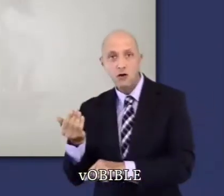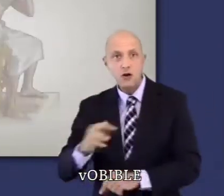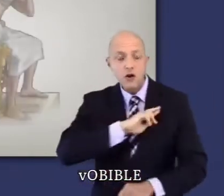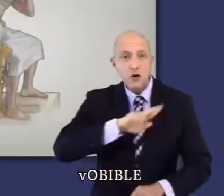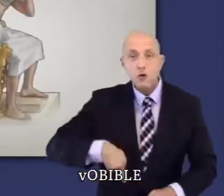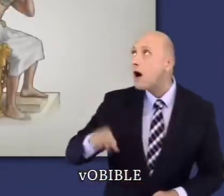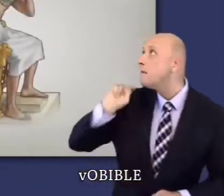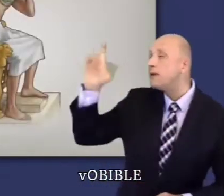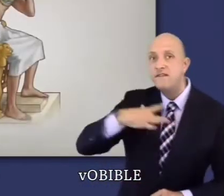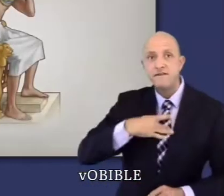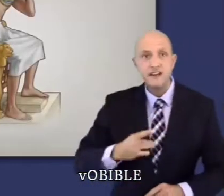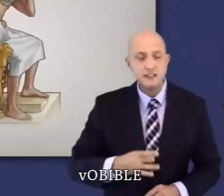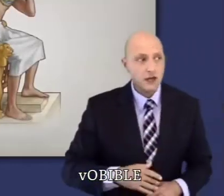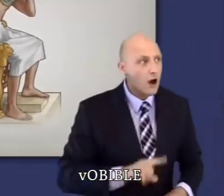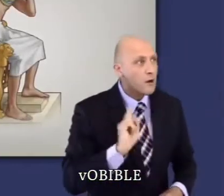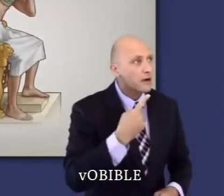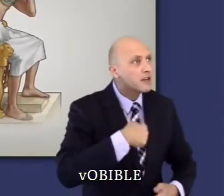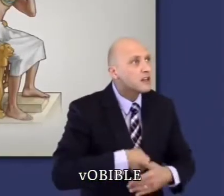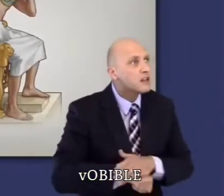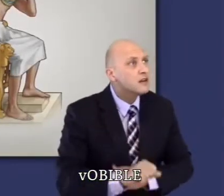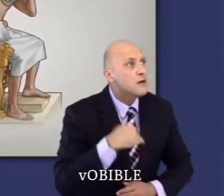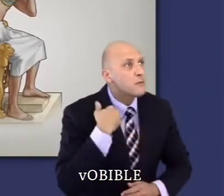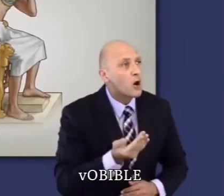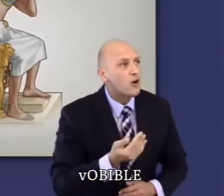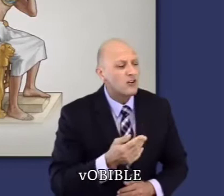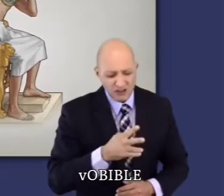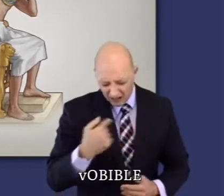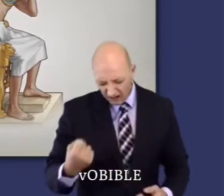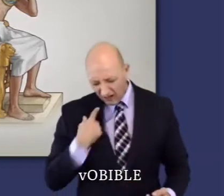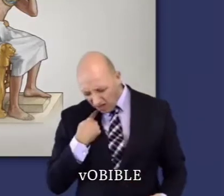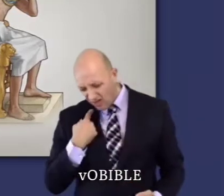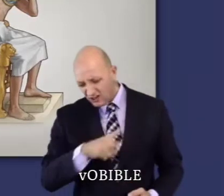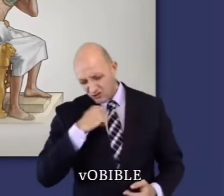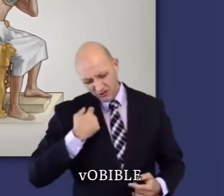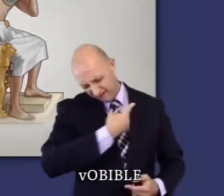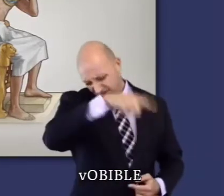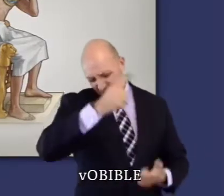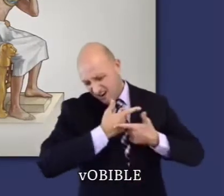Pharaon, qui est humilié par la mort de son propre fils, laisse enfin partir les Israélites.